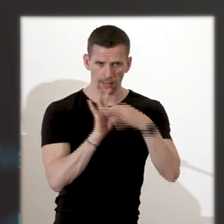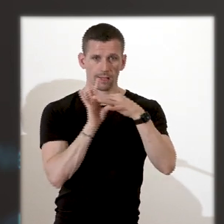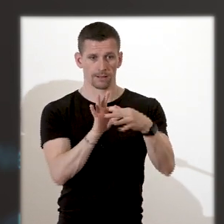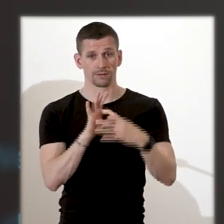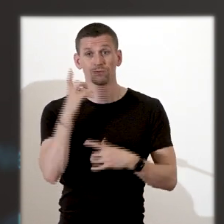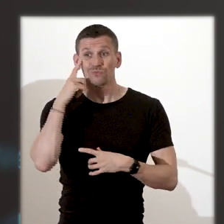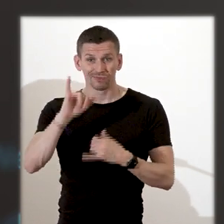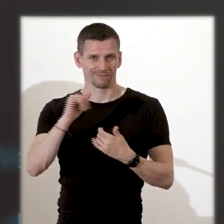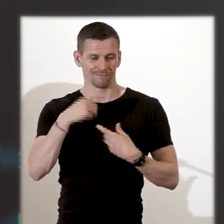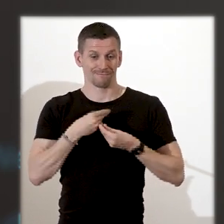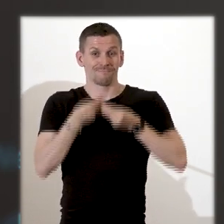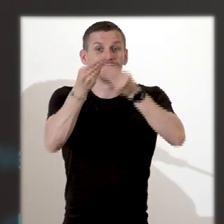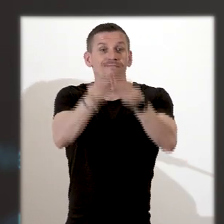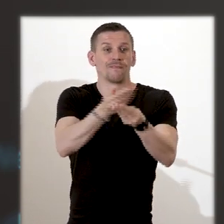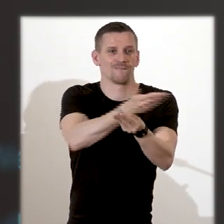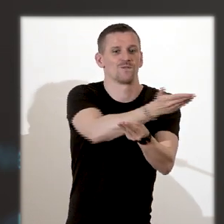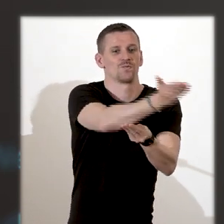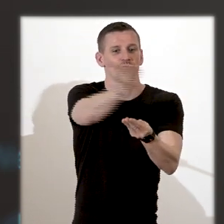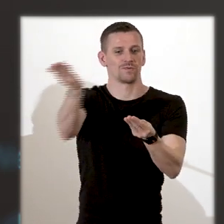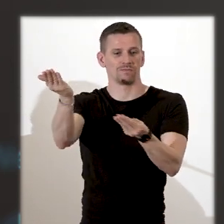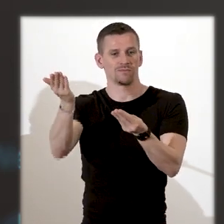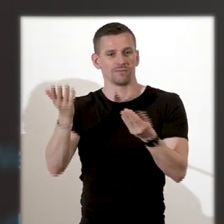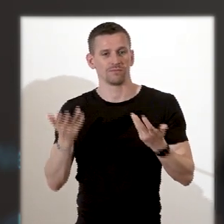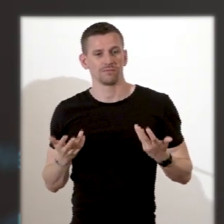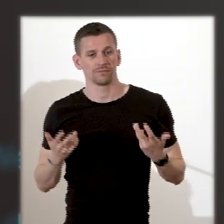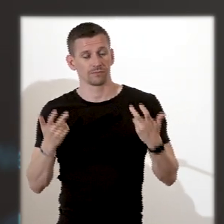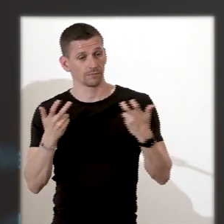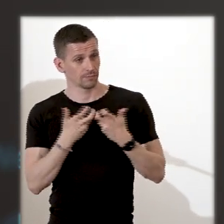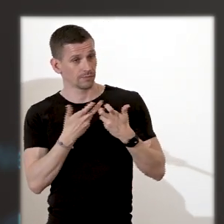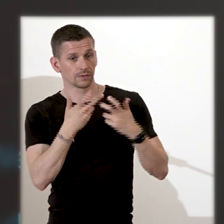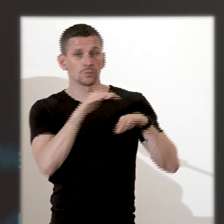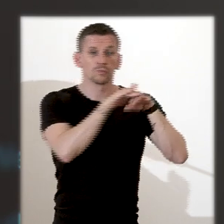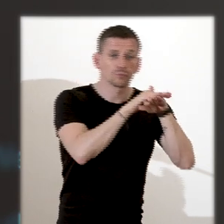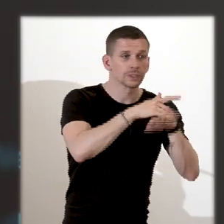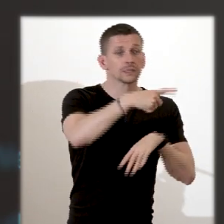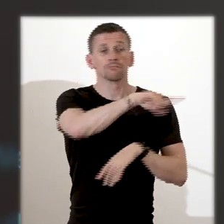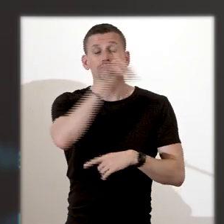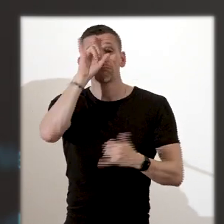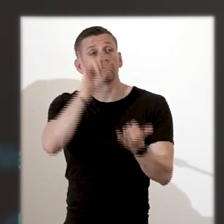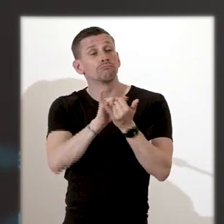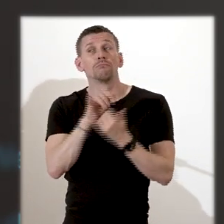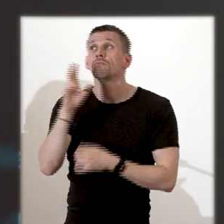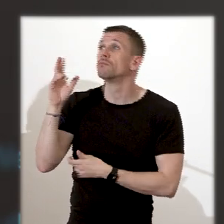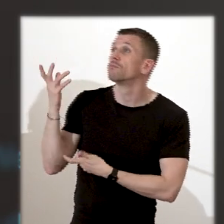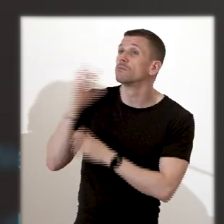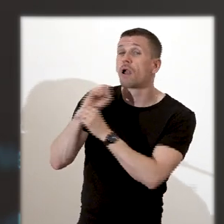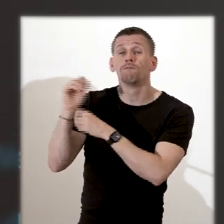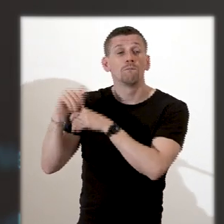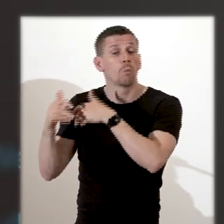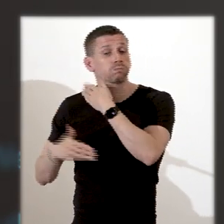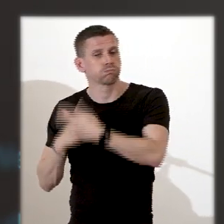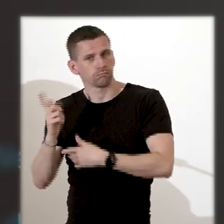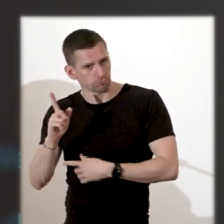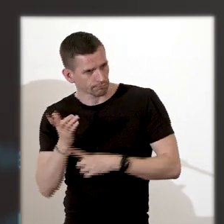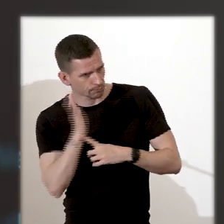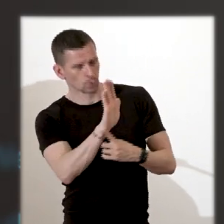y compris des députés, qui ne se rendent même pas compte que l'esclave est un être humain. Donc le premier discours, suis-je un homme ? Et la question est rhétorique. Et quand